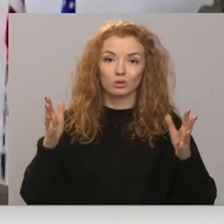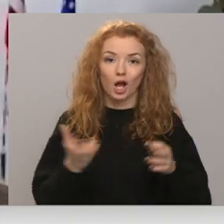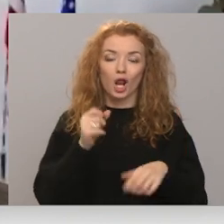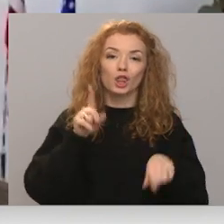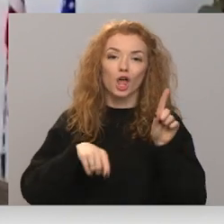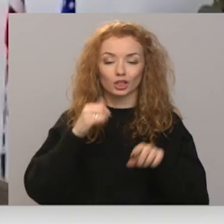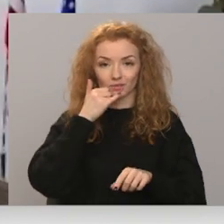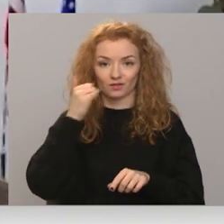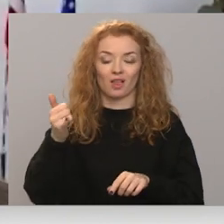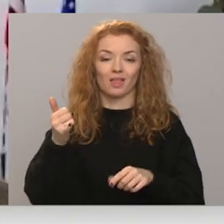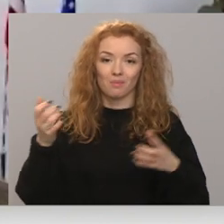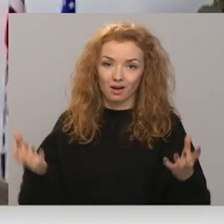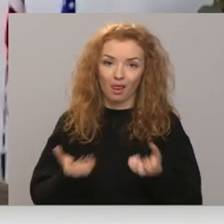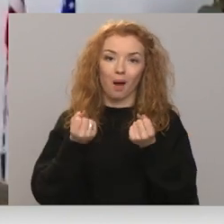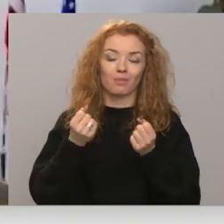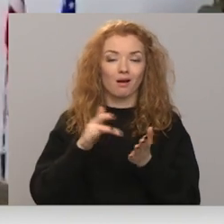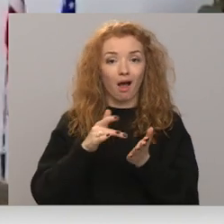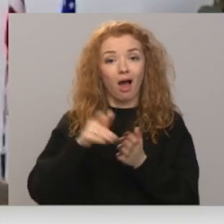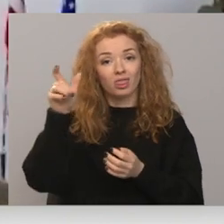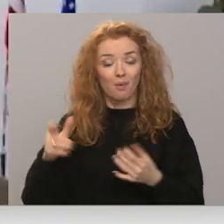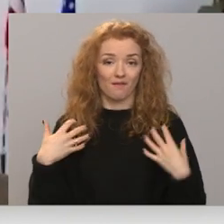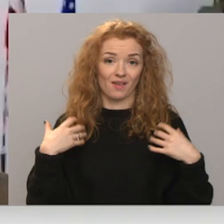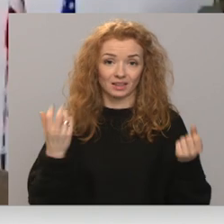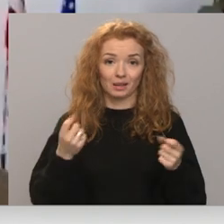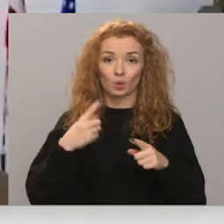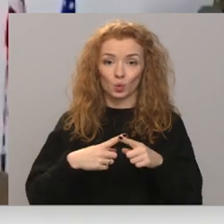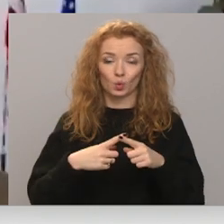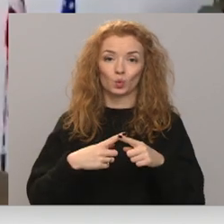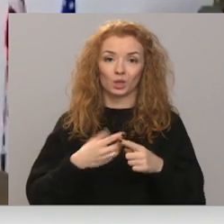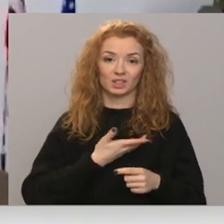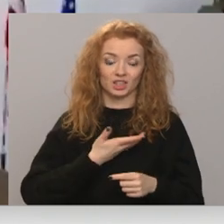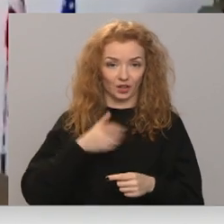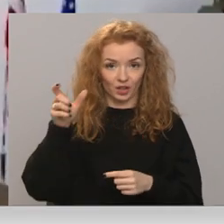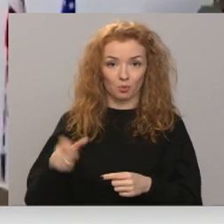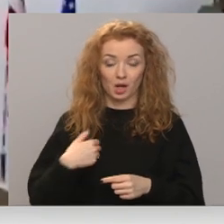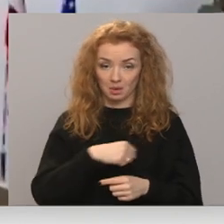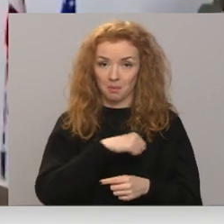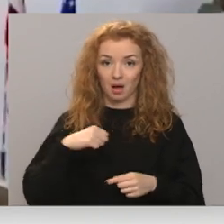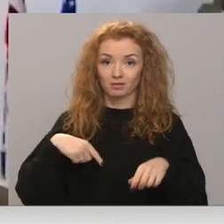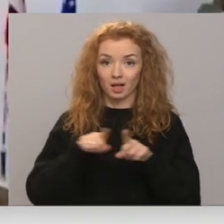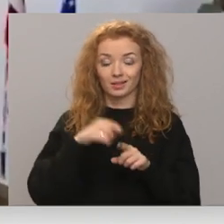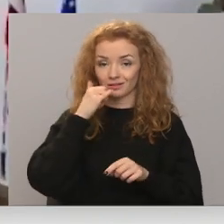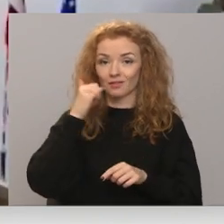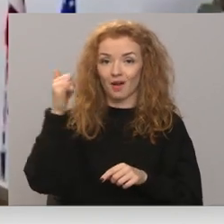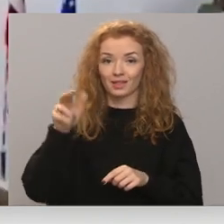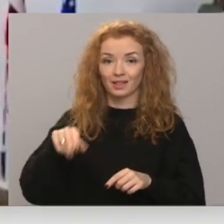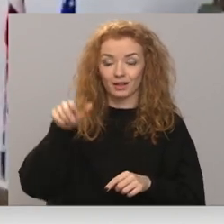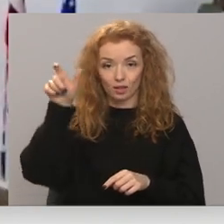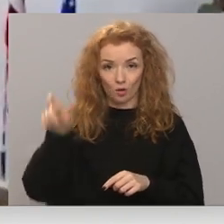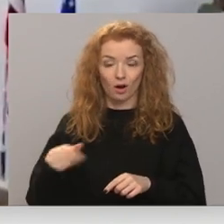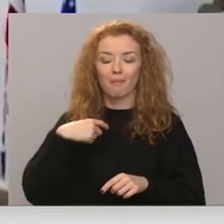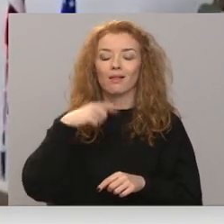zvaniem, glābt kādam veselību un varbūt pat dzīvību. Es pats arī esmu zvanījis senioriem, es